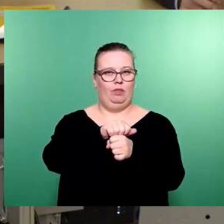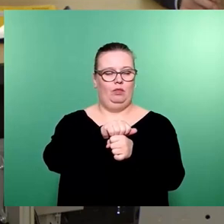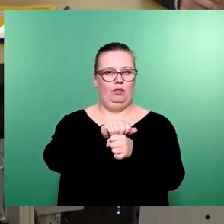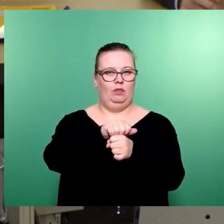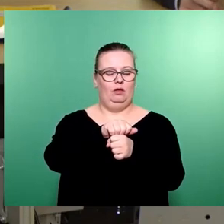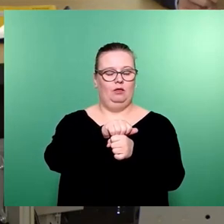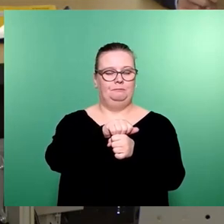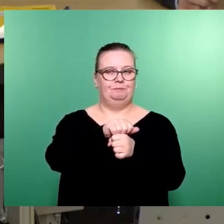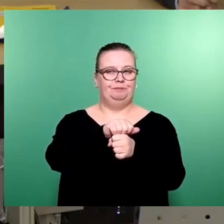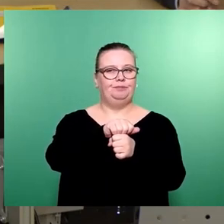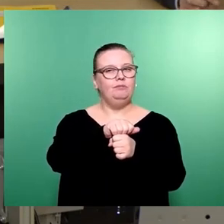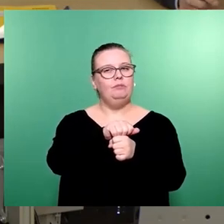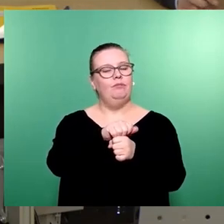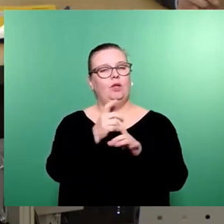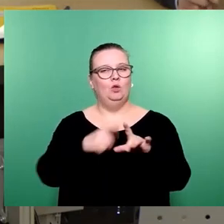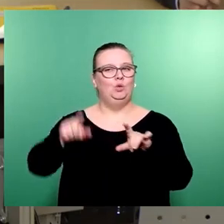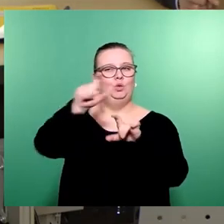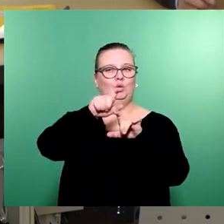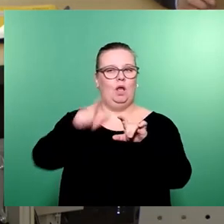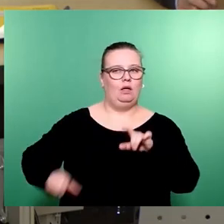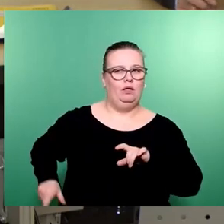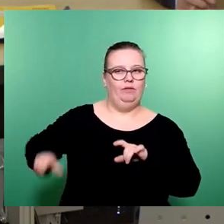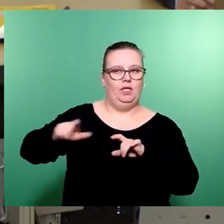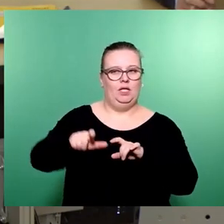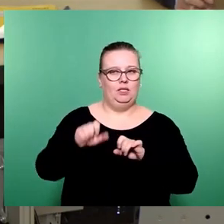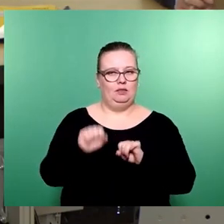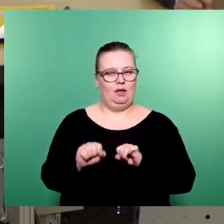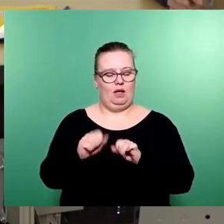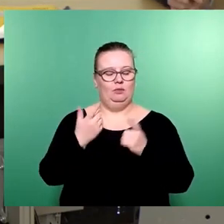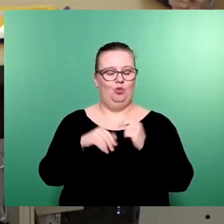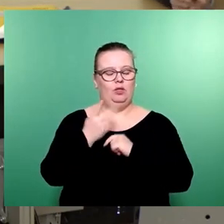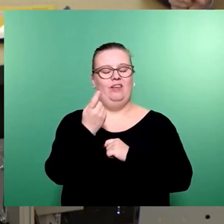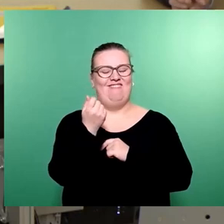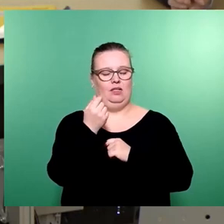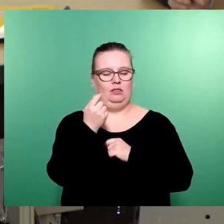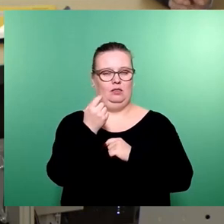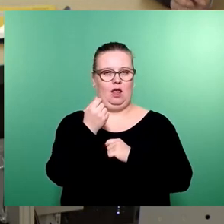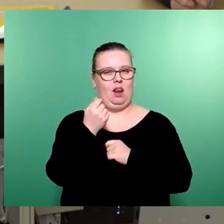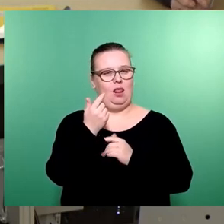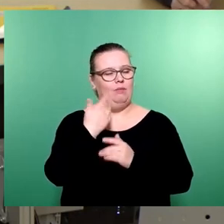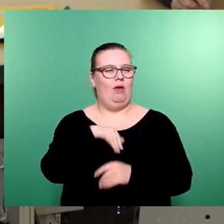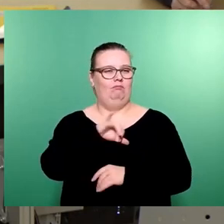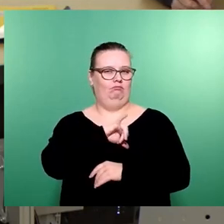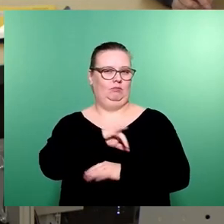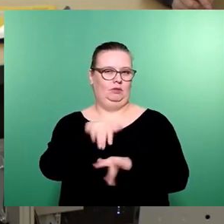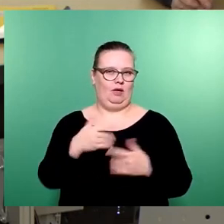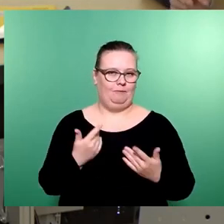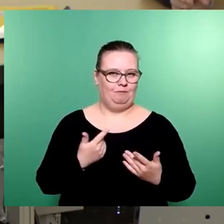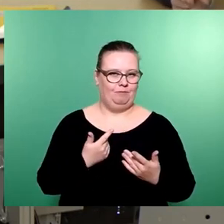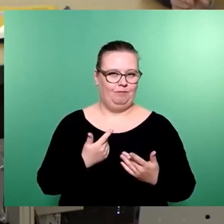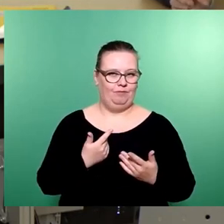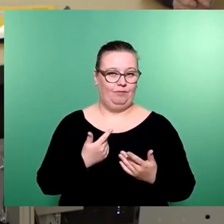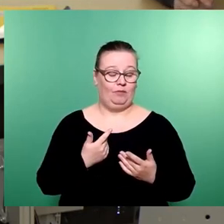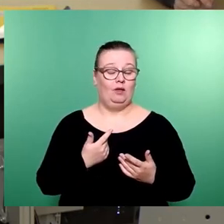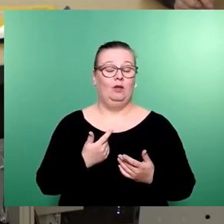Zulage zu finanzieren, um diesen Dienst auch finanziell attraktiv zu machen. Und zum zweiten,